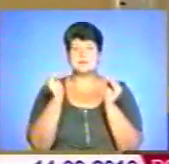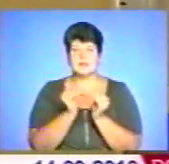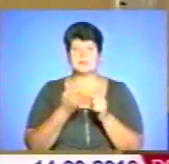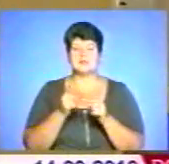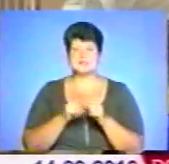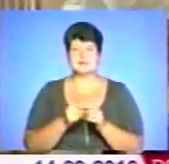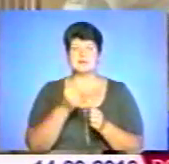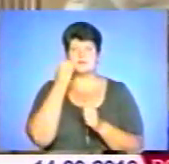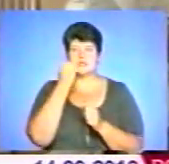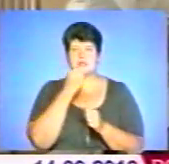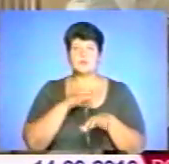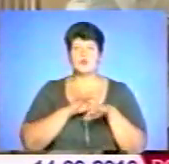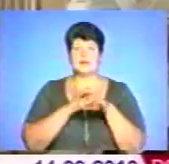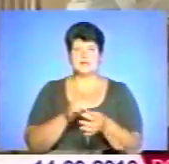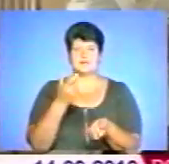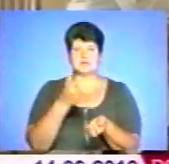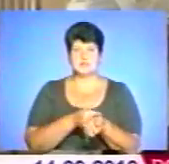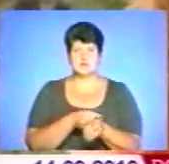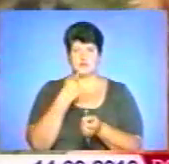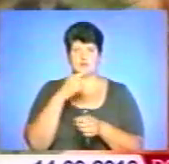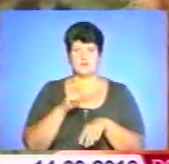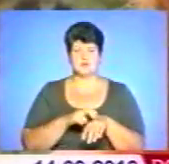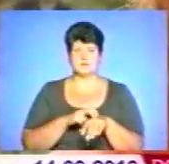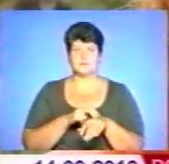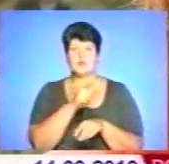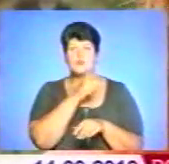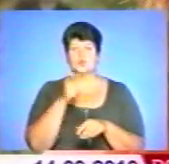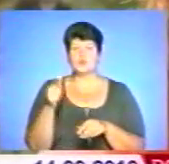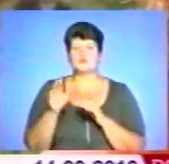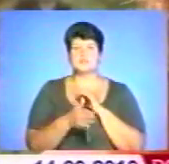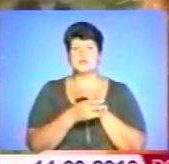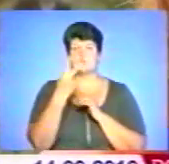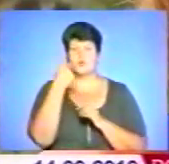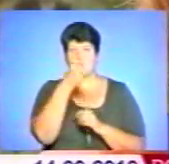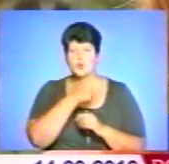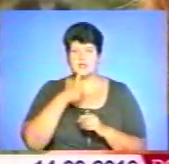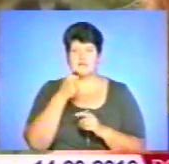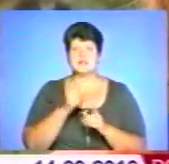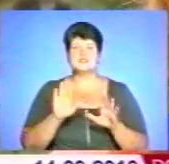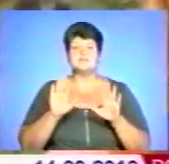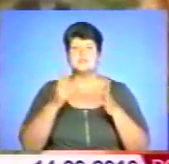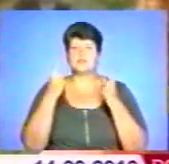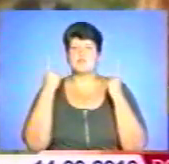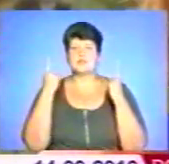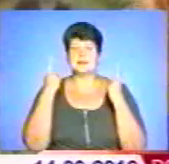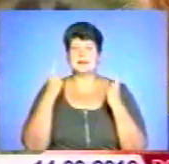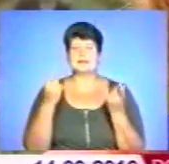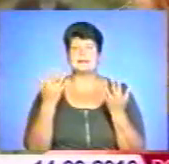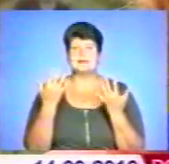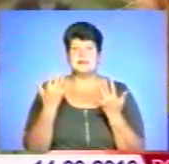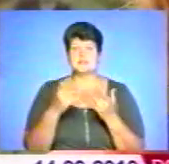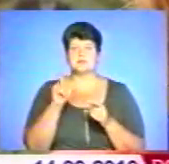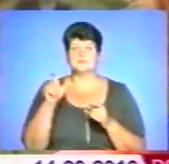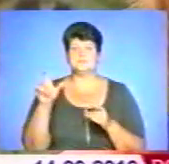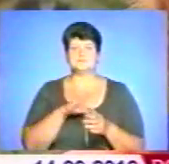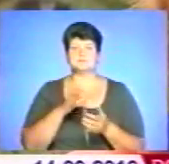проведеній вакцинації, вважають лікарі. Впродовж останніх двох років надзвичайно велика кількість громадян була